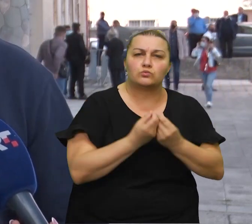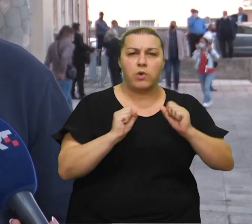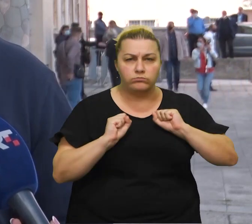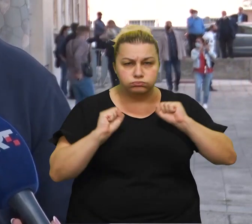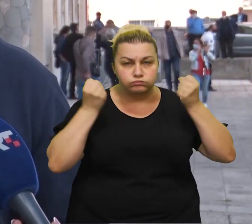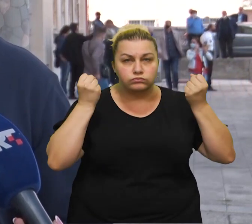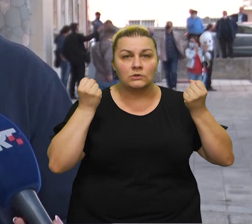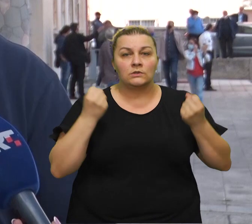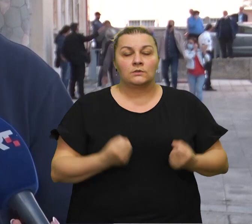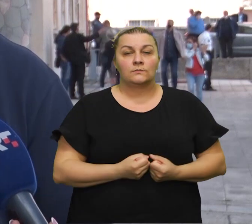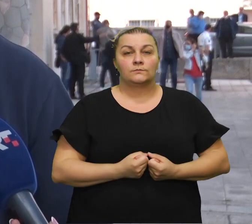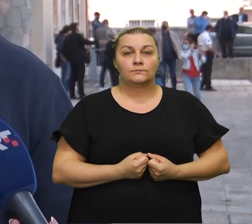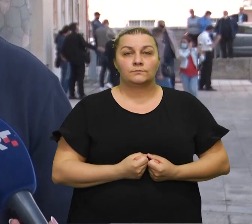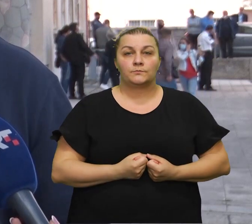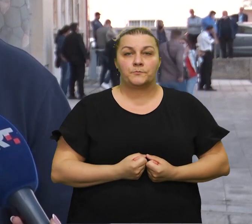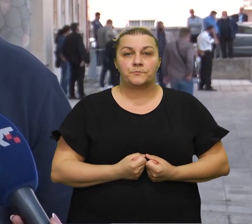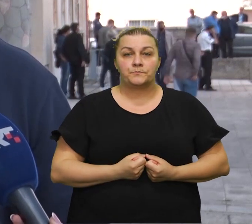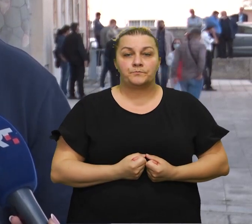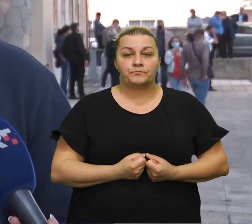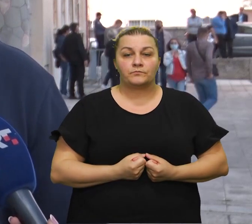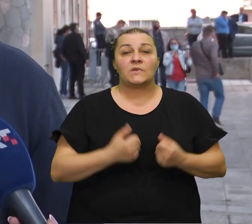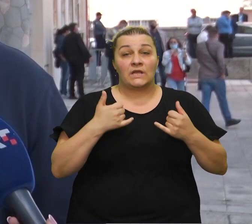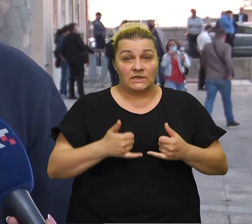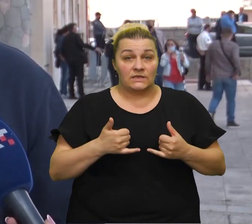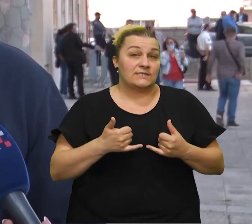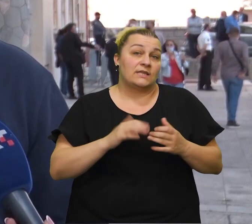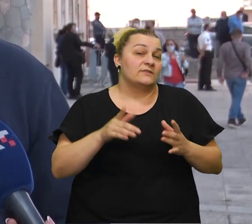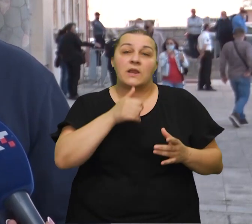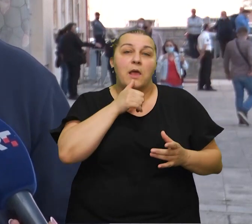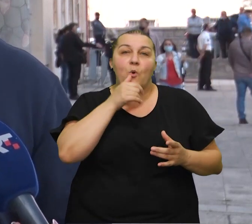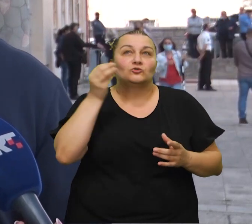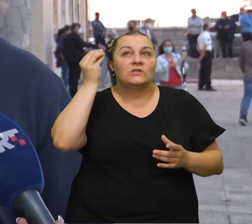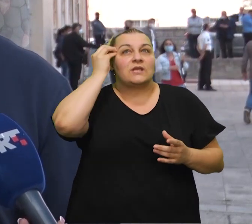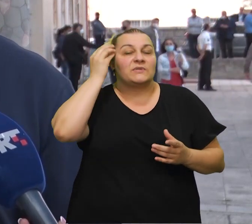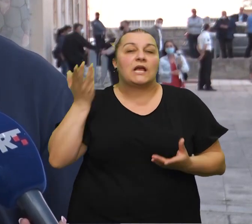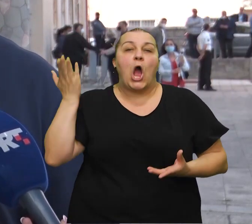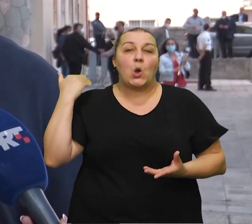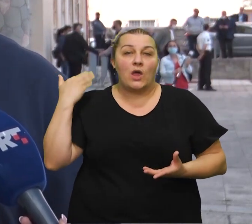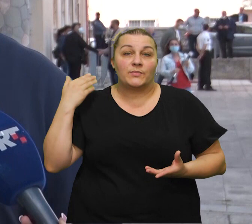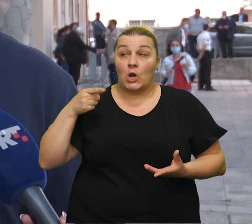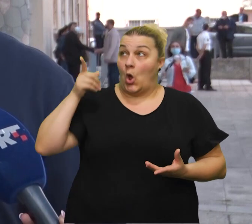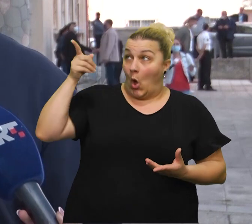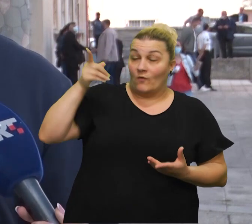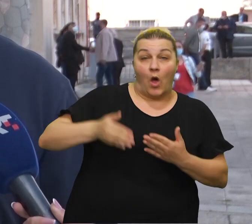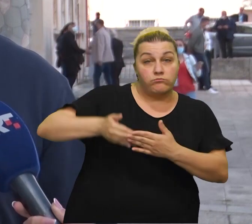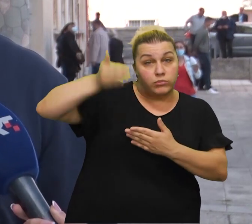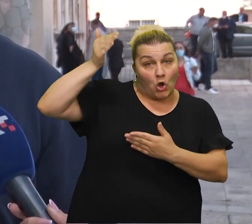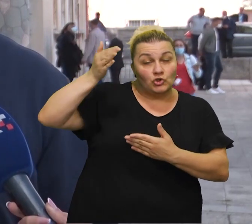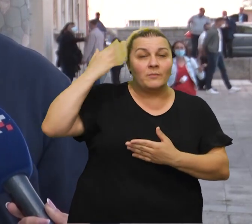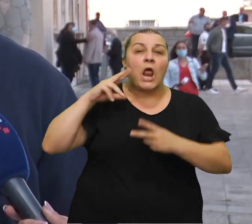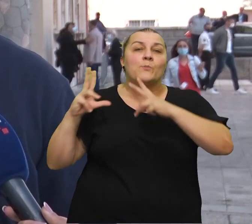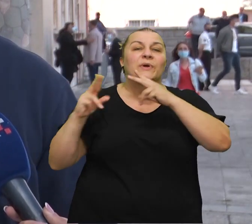koje današnje sa ove distanci ne bude nikom ni zamisliti. Znači ovde na ovome pročelju, tu su bili